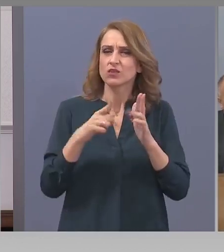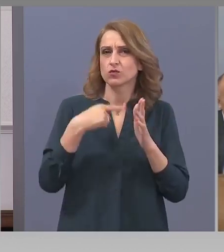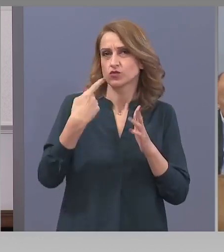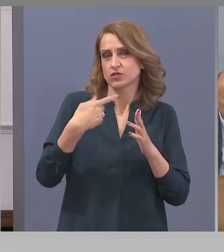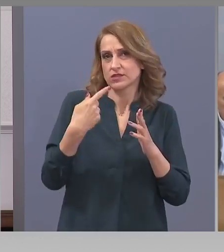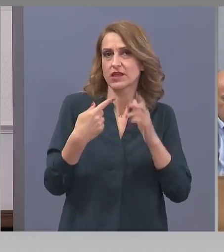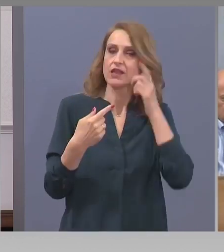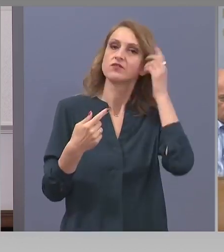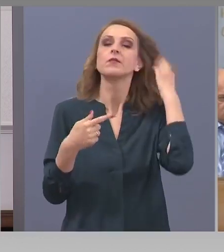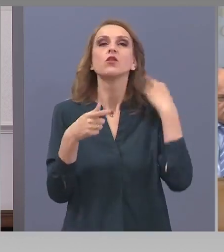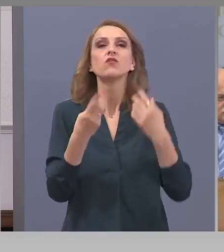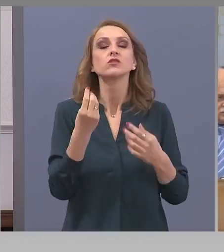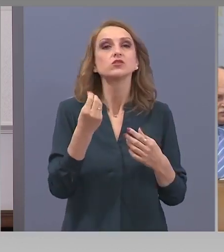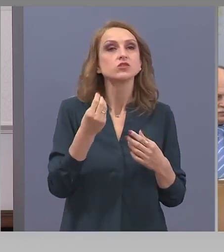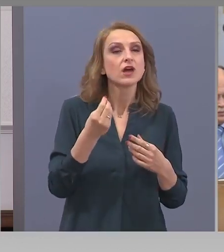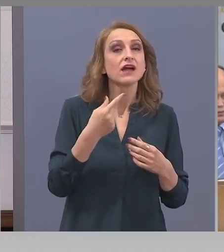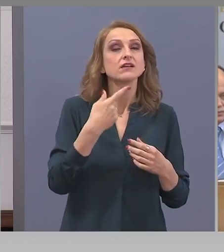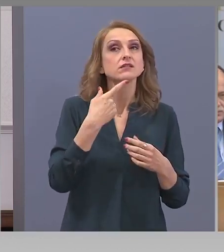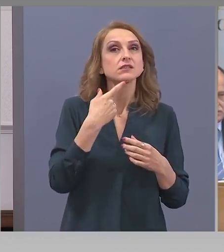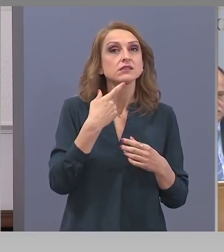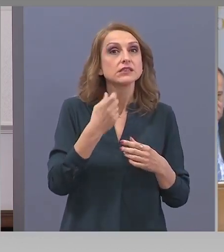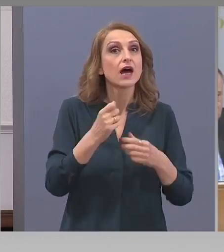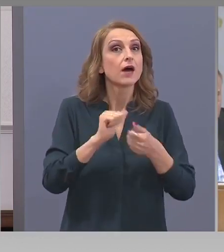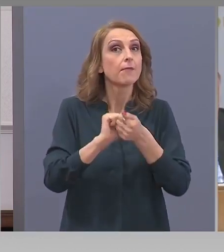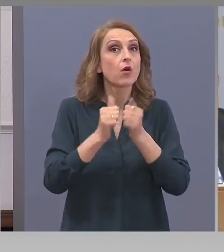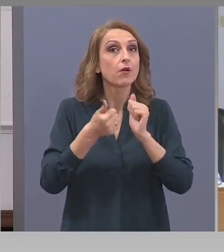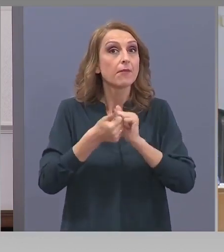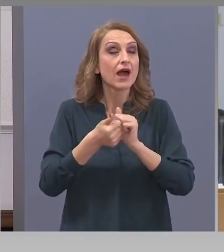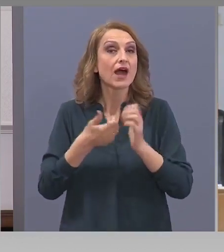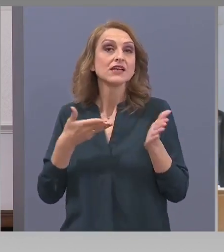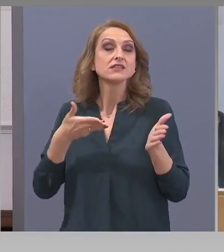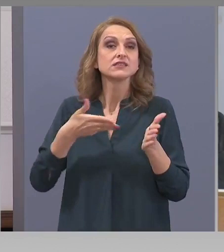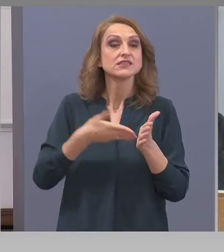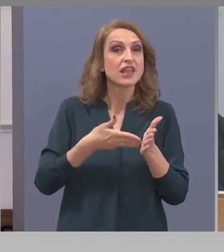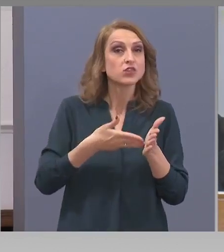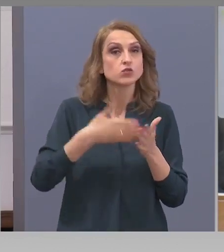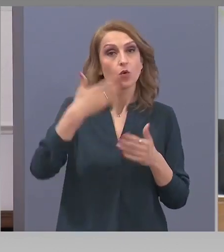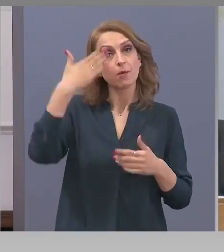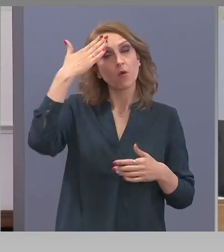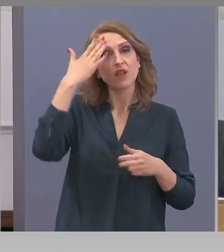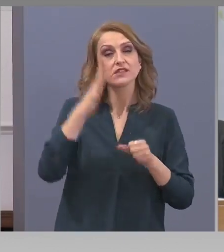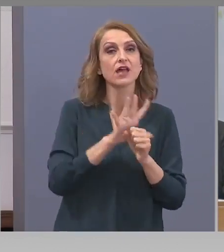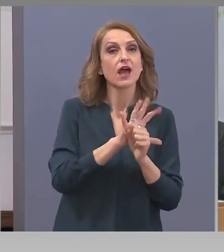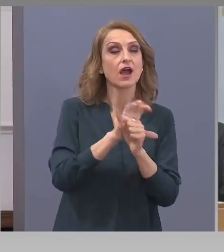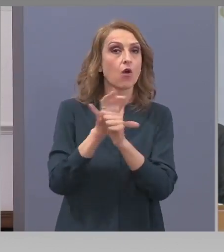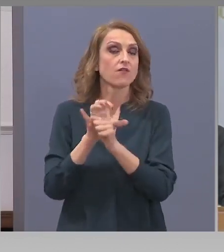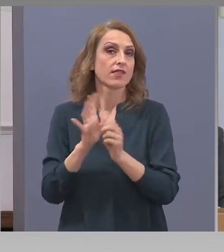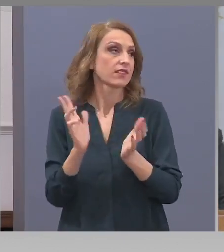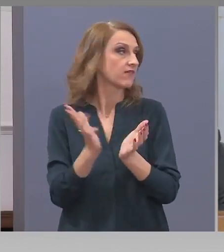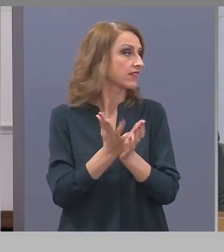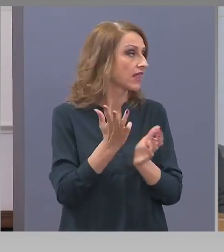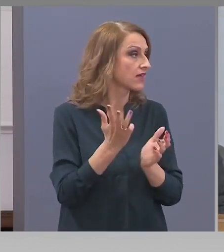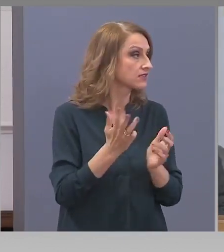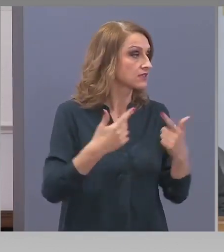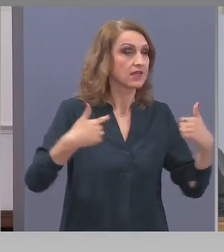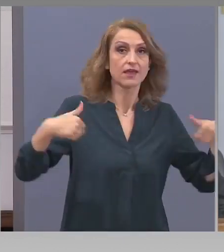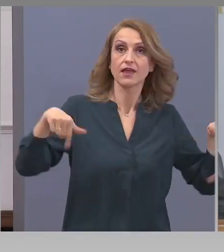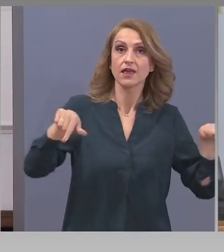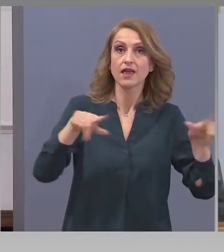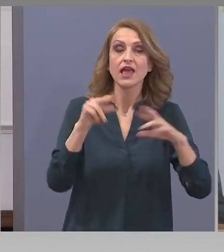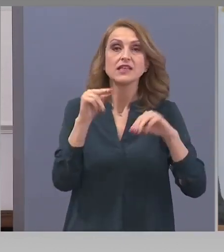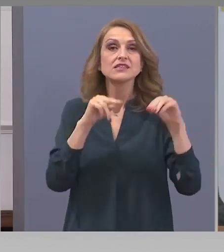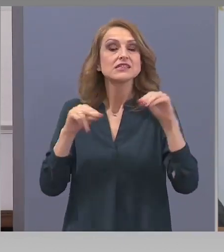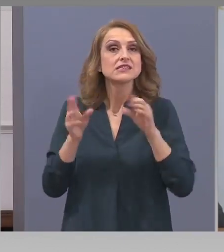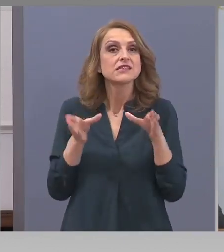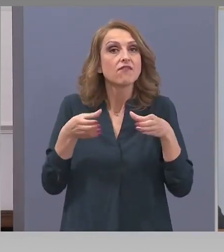абревиатура, това означава Заборба срещу болестта COVID-19. Съвета, който